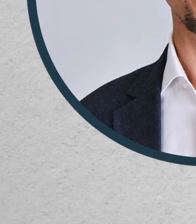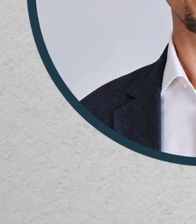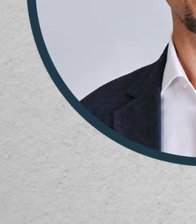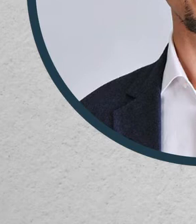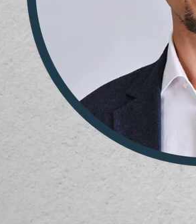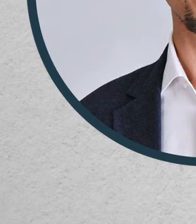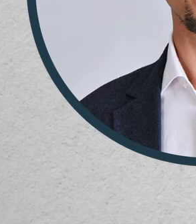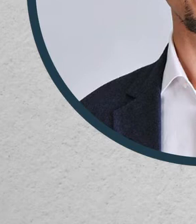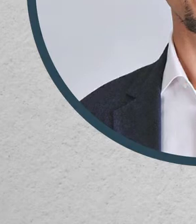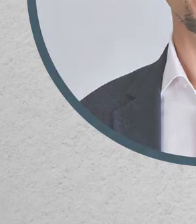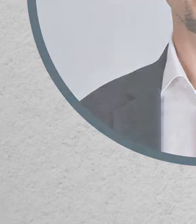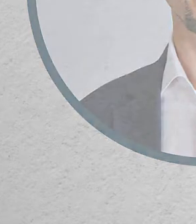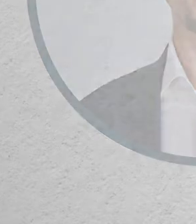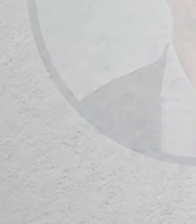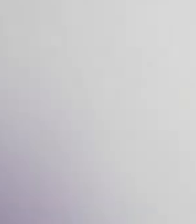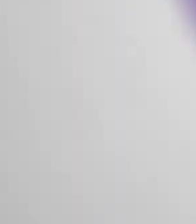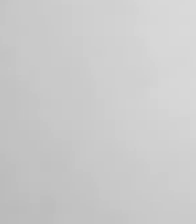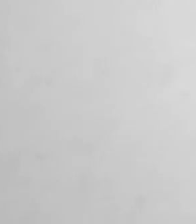політичної партії «Слуга народу».